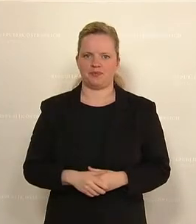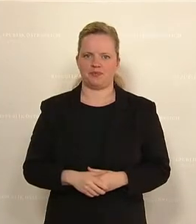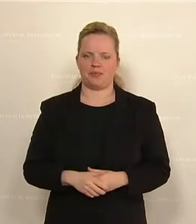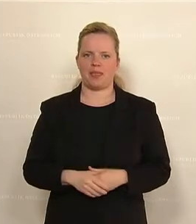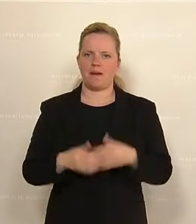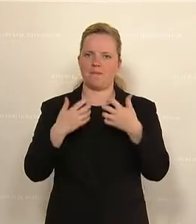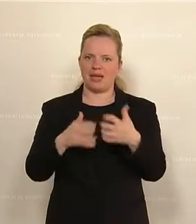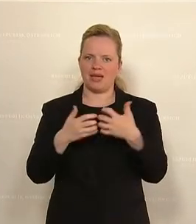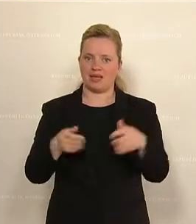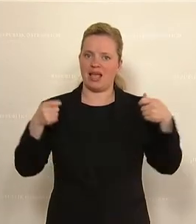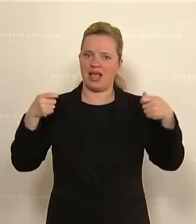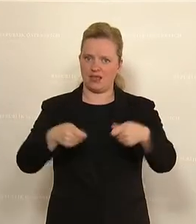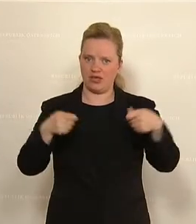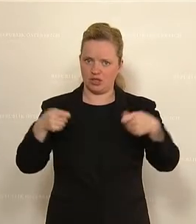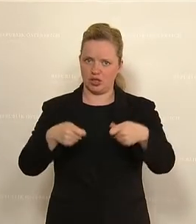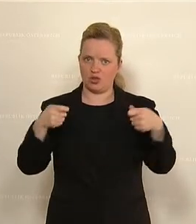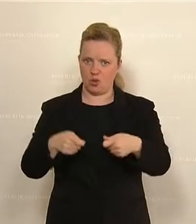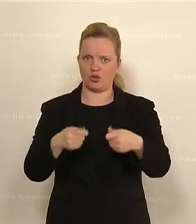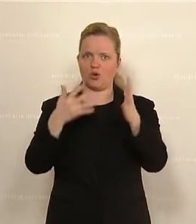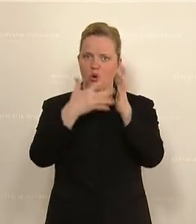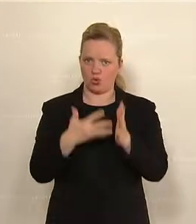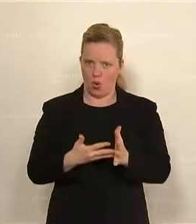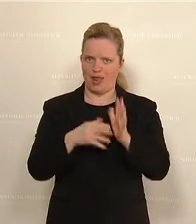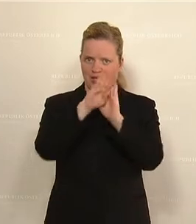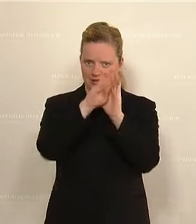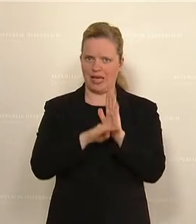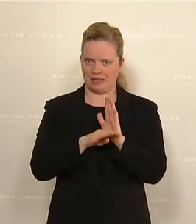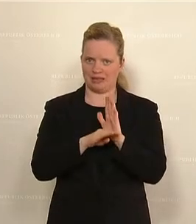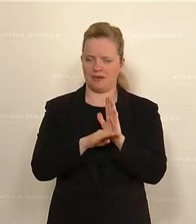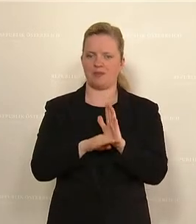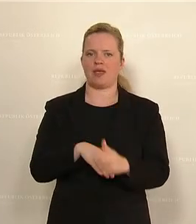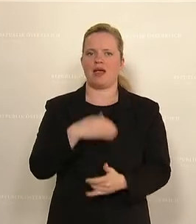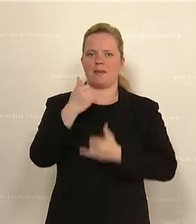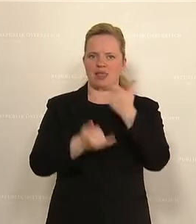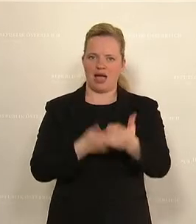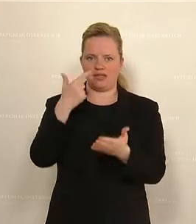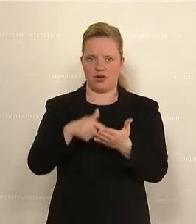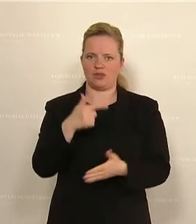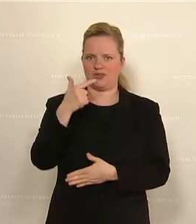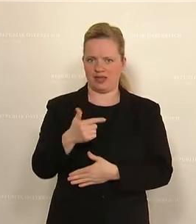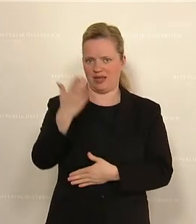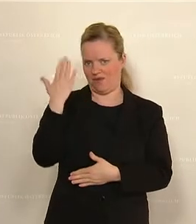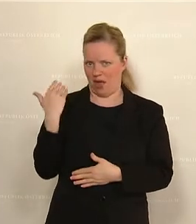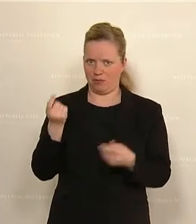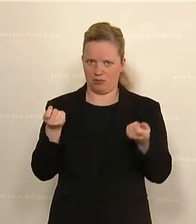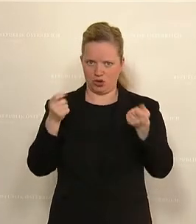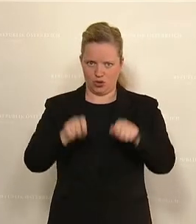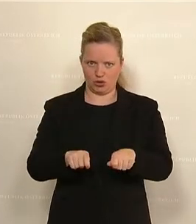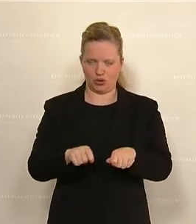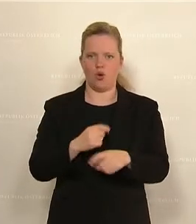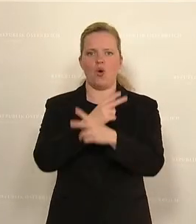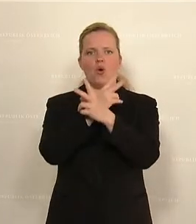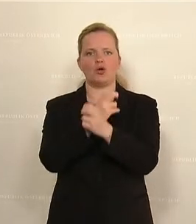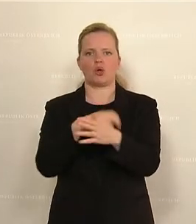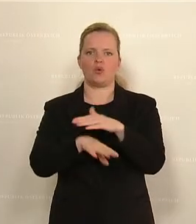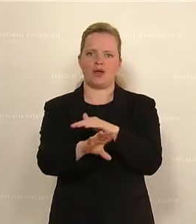Am Wort ist nun Erwin Angerer von der FPÖ. Das das im Jahr 2020 beschlossen wurde und österreichische